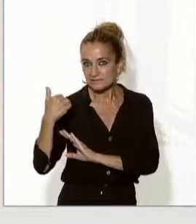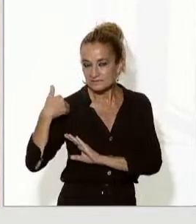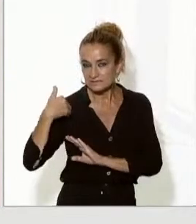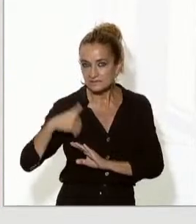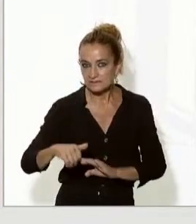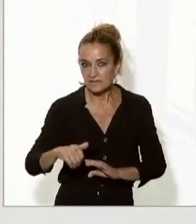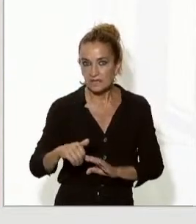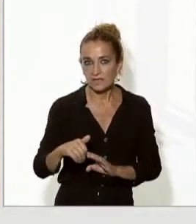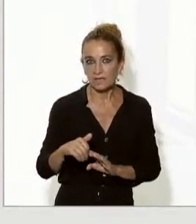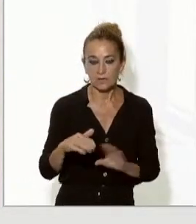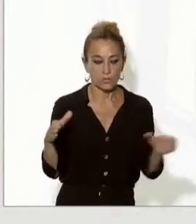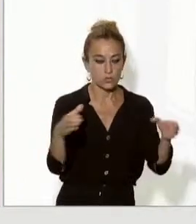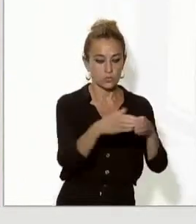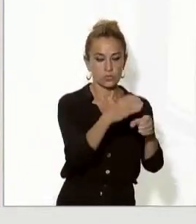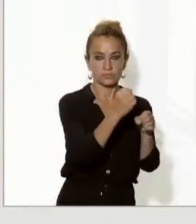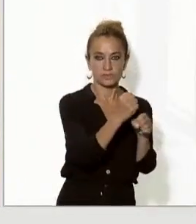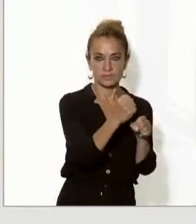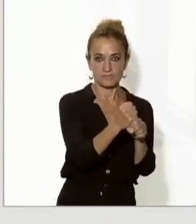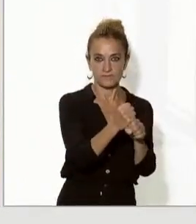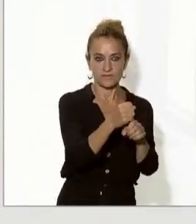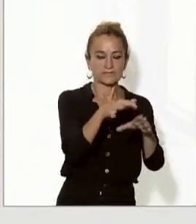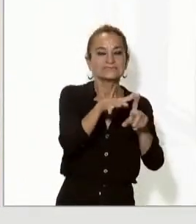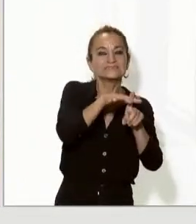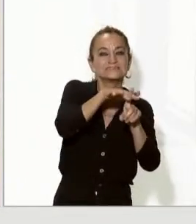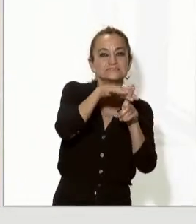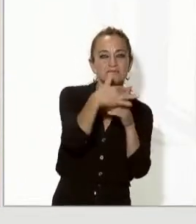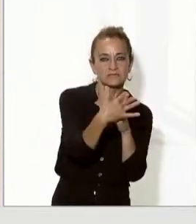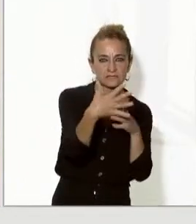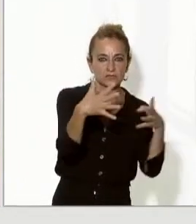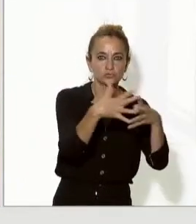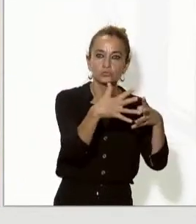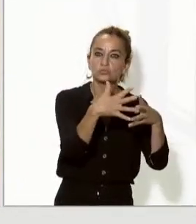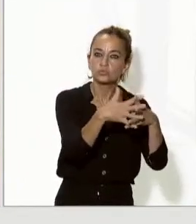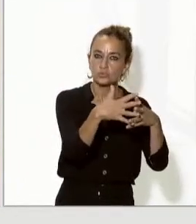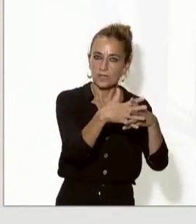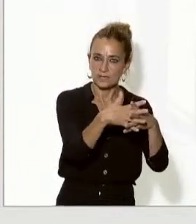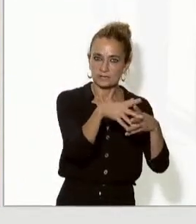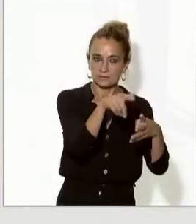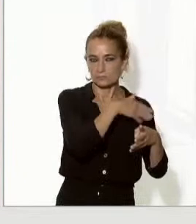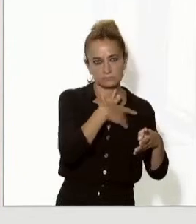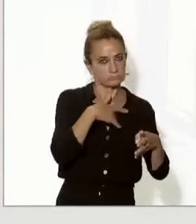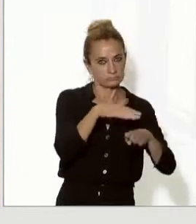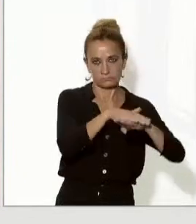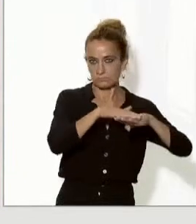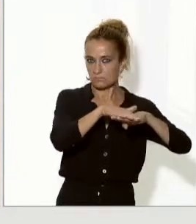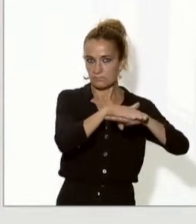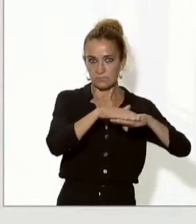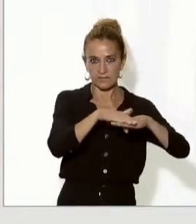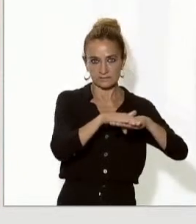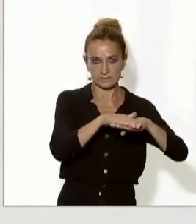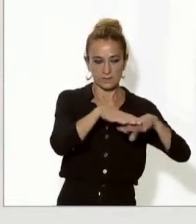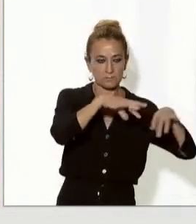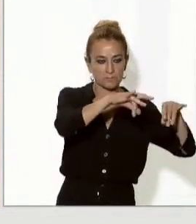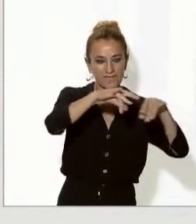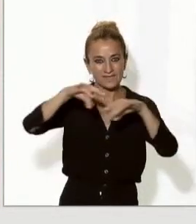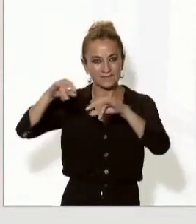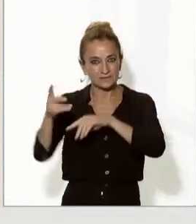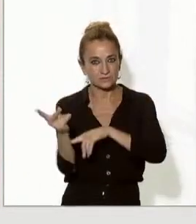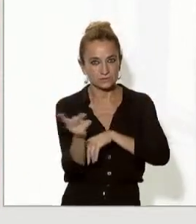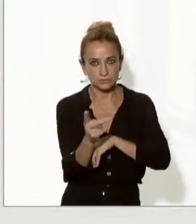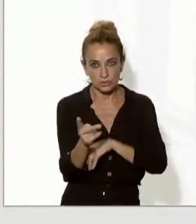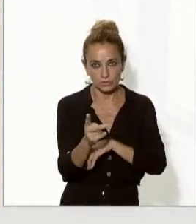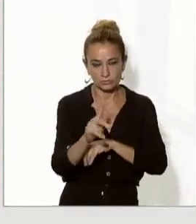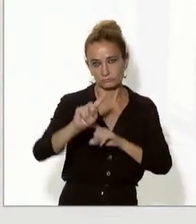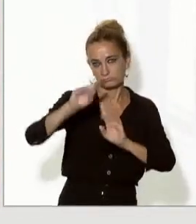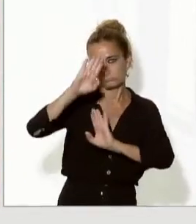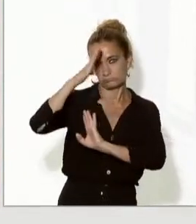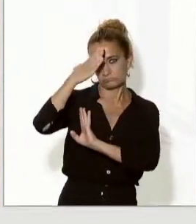situació de les infraestructures compartim infraestructures que són vitals pels dos territoris en primer lloc l